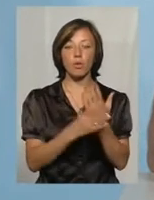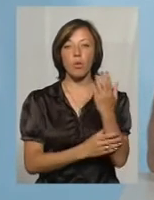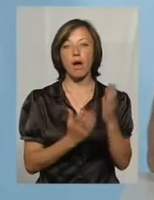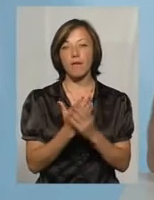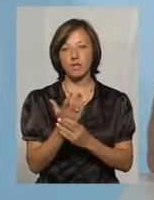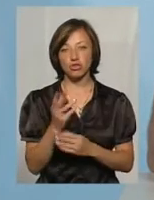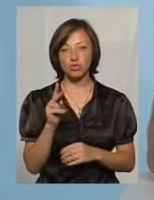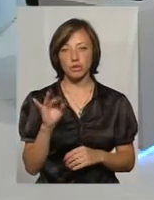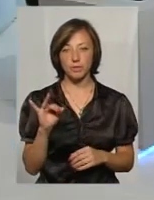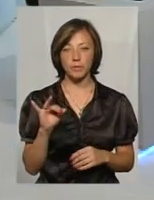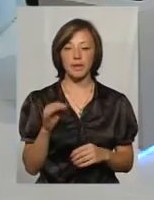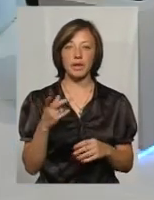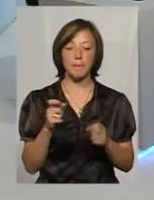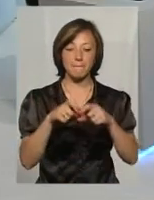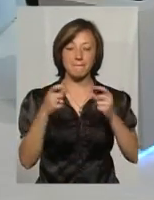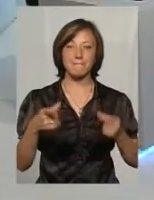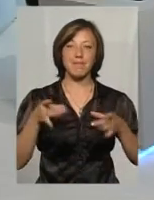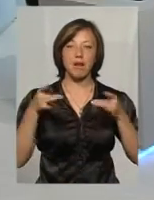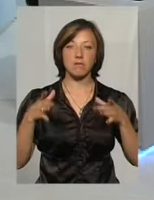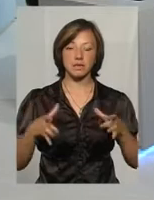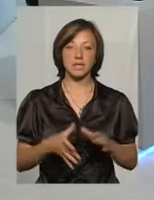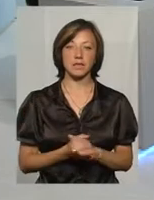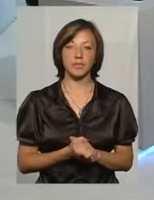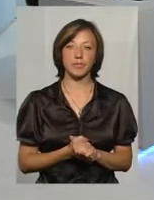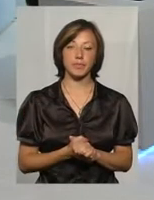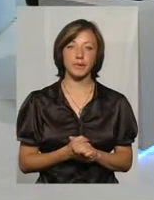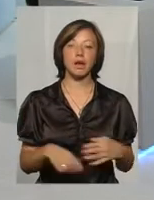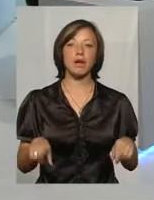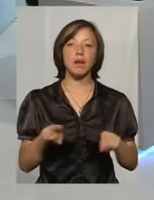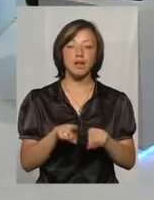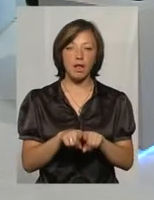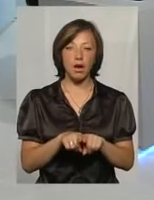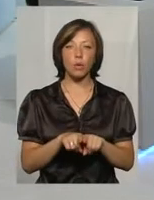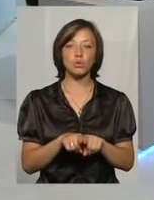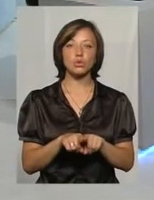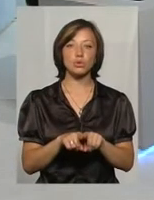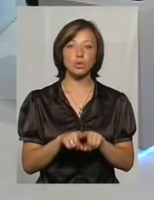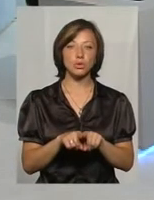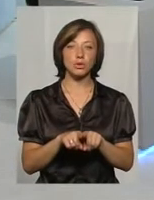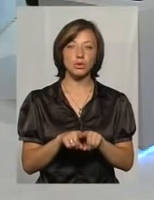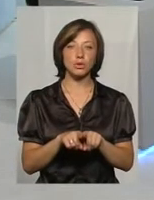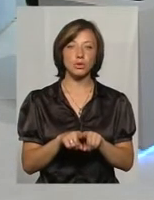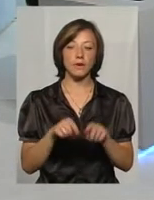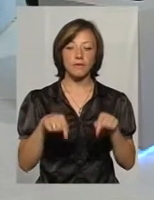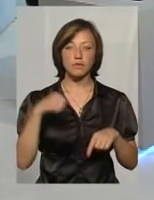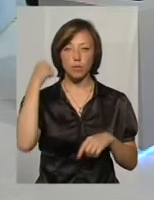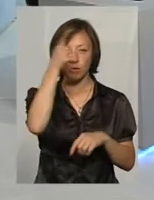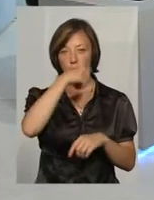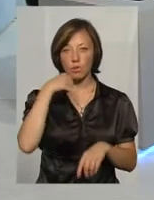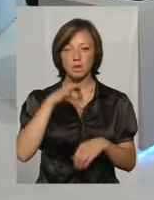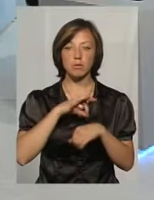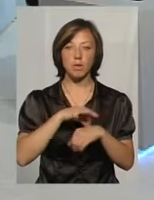і пластирь. Також в цьому році проведена